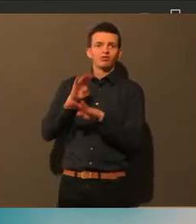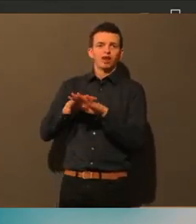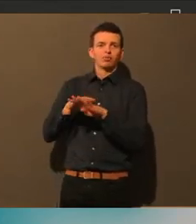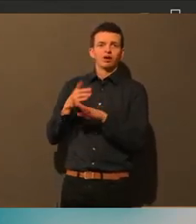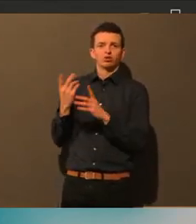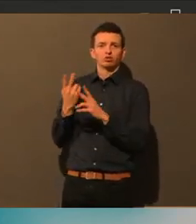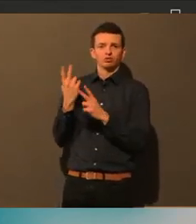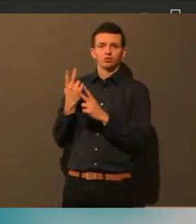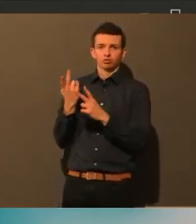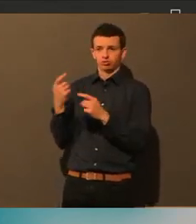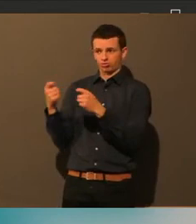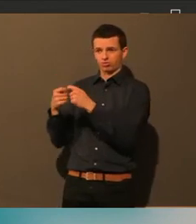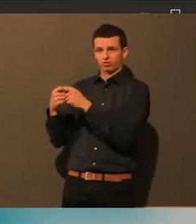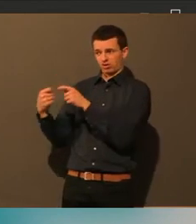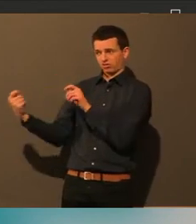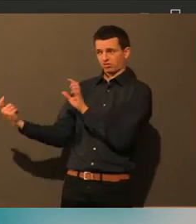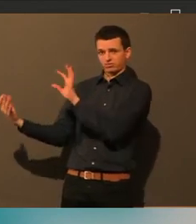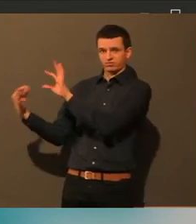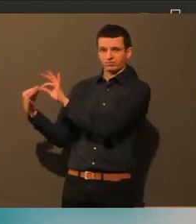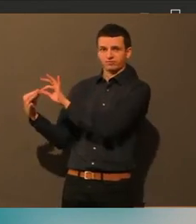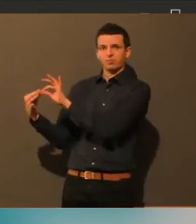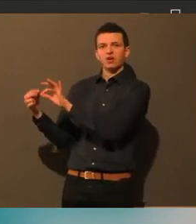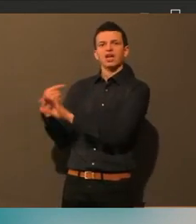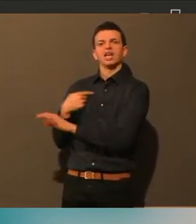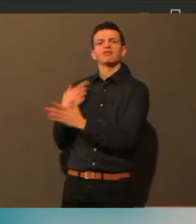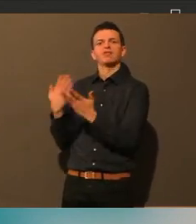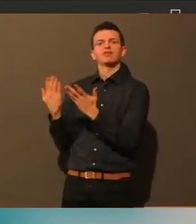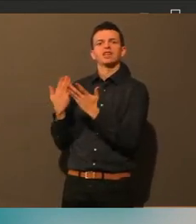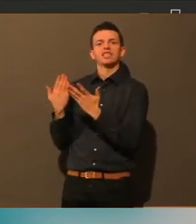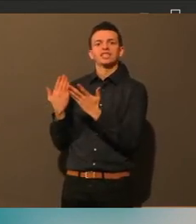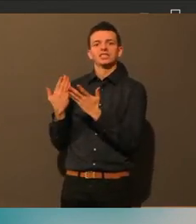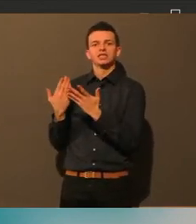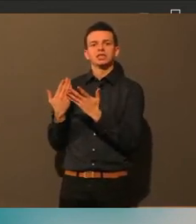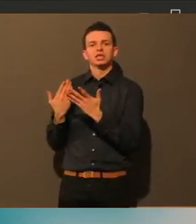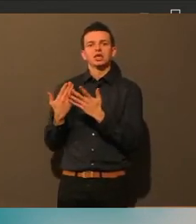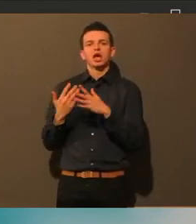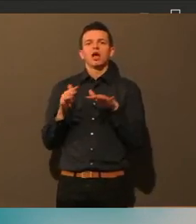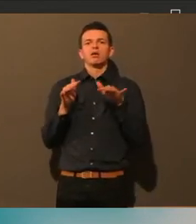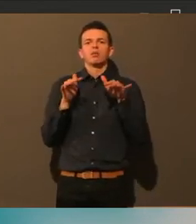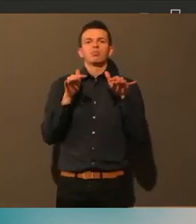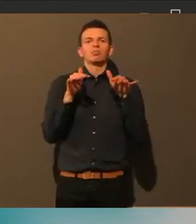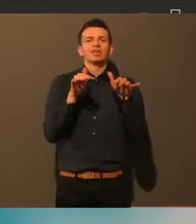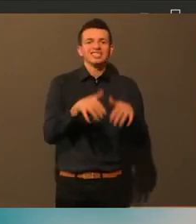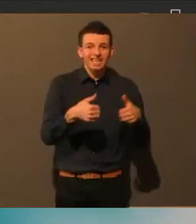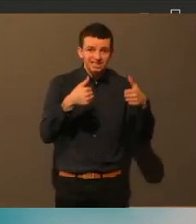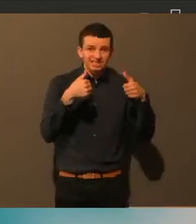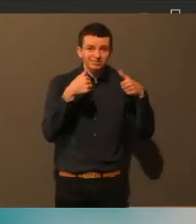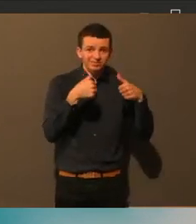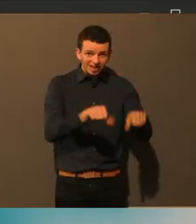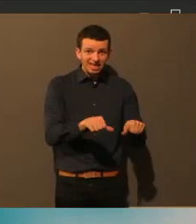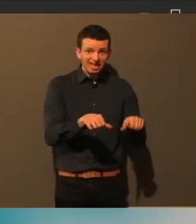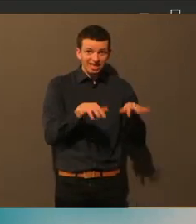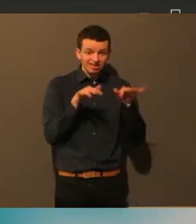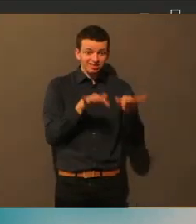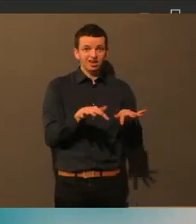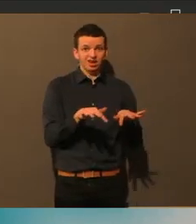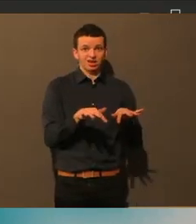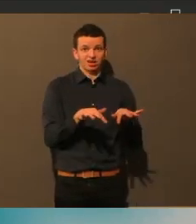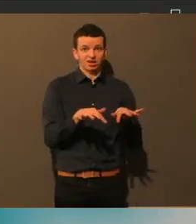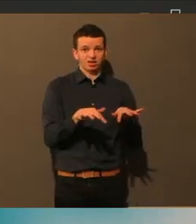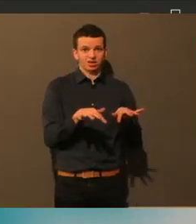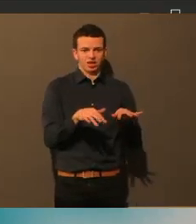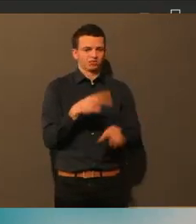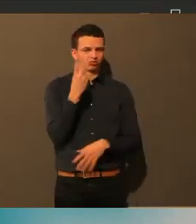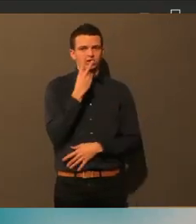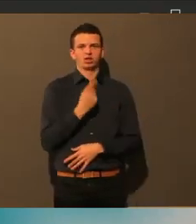Ich finde es eigentlich nicht in Ordnung, dass eine Präsenzpflicht während einer Pandemie besteht. Denn es gibt ja sehr viele Schüler, die sind